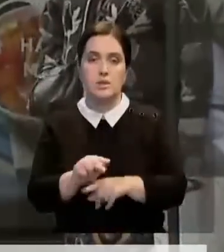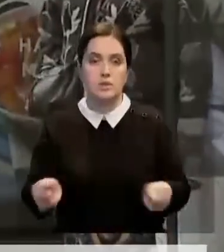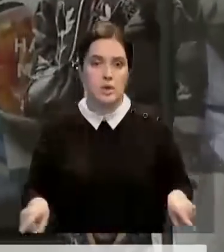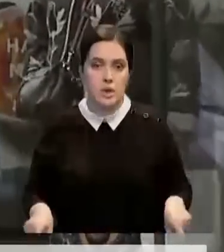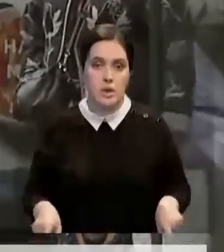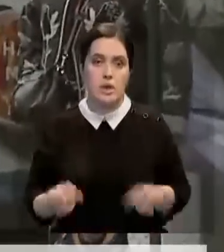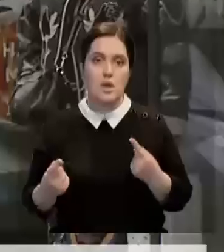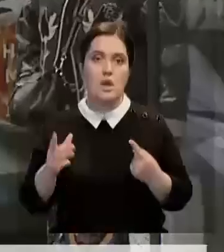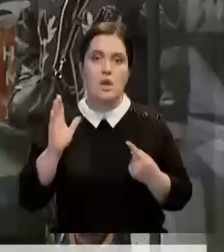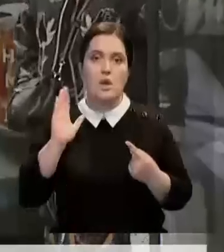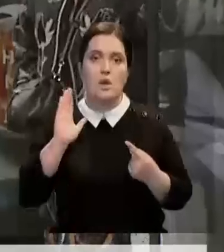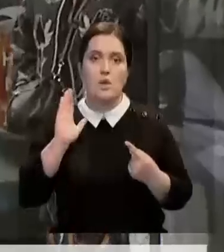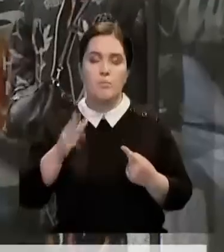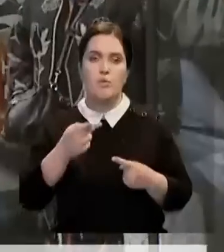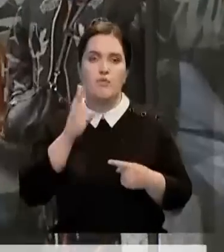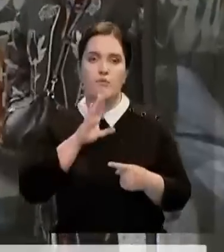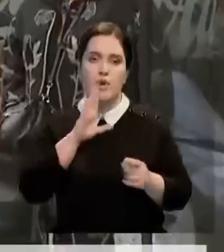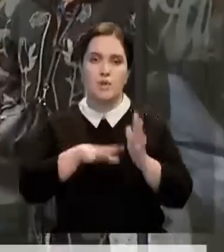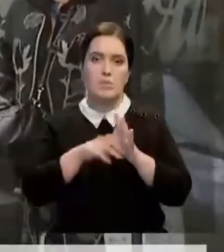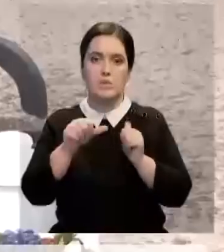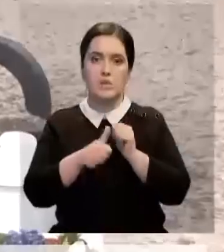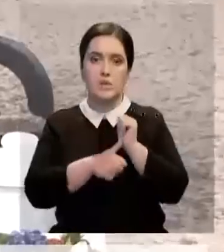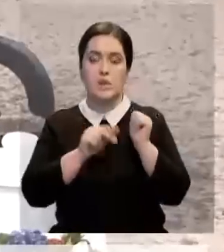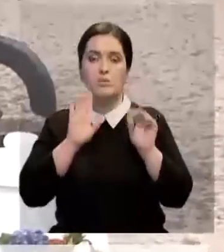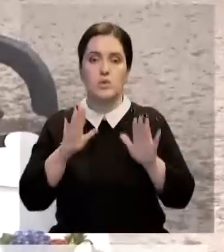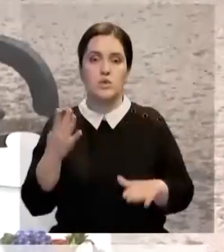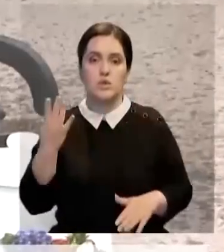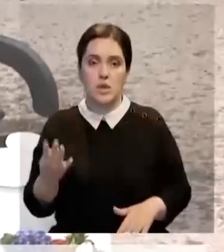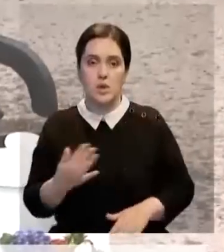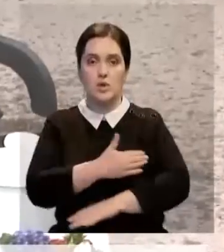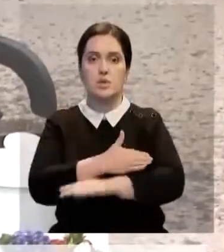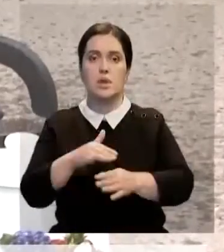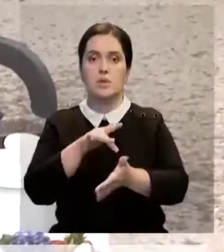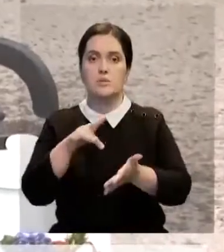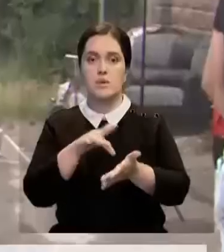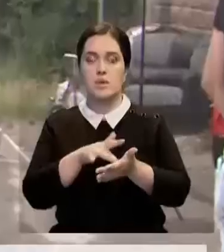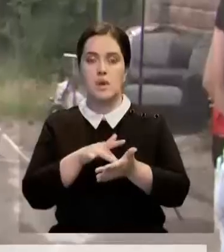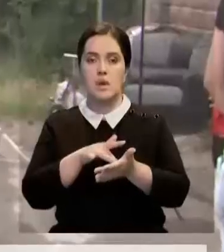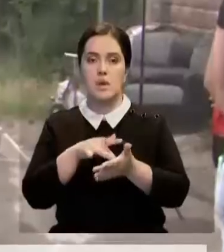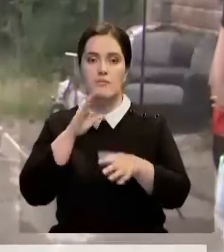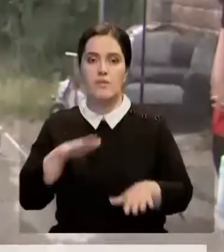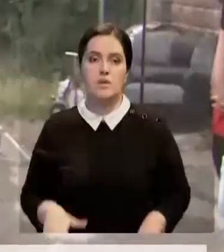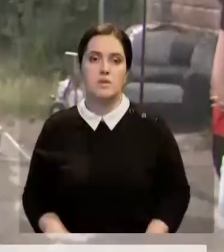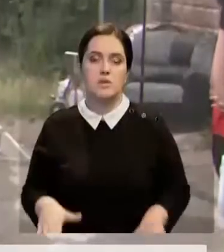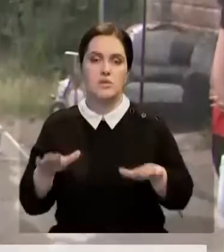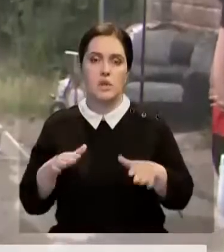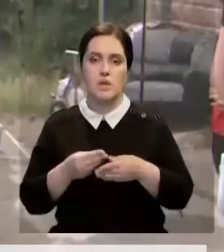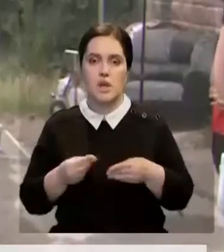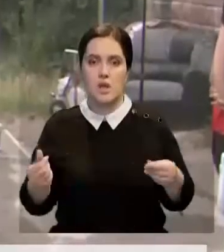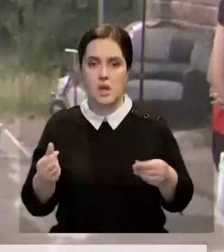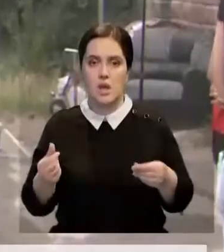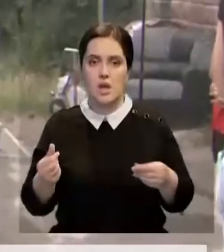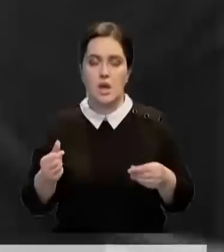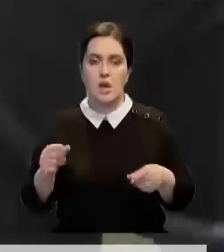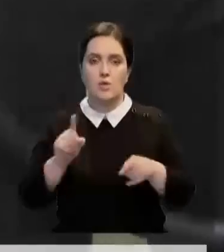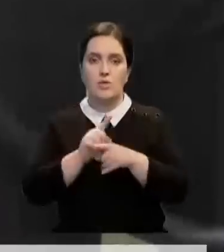из-за реконструкции коллекторов. Их в городе 16, но работают только 4. Поэтому улицы мегаполиса буквально заливают дождевой и талой